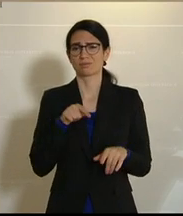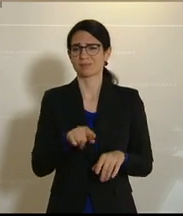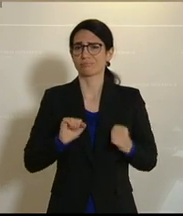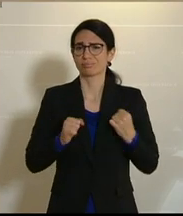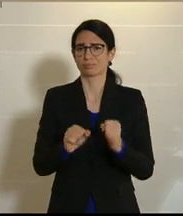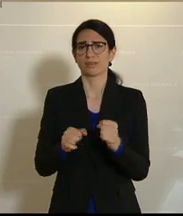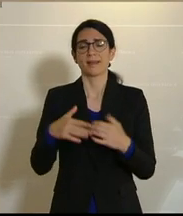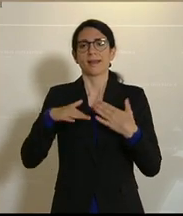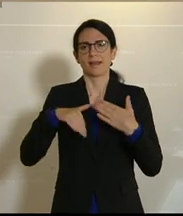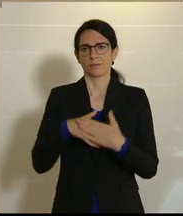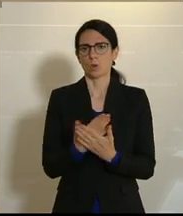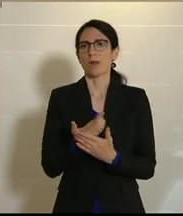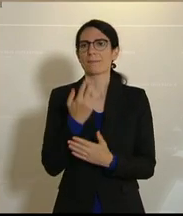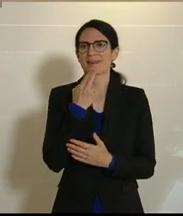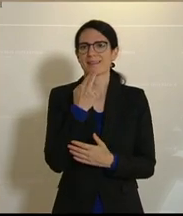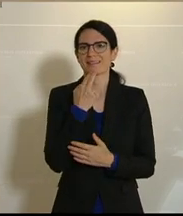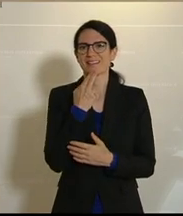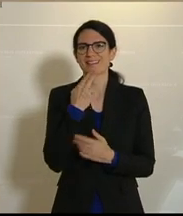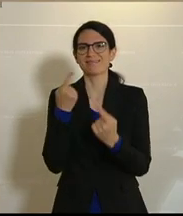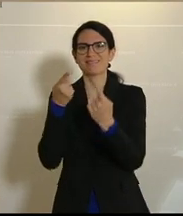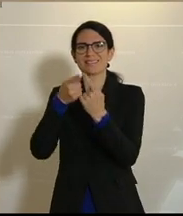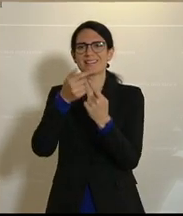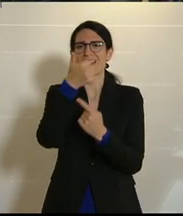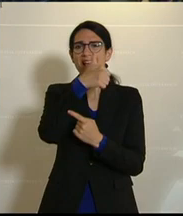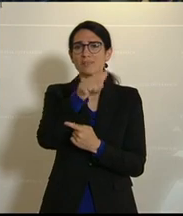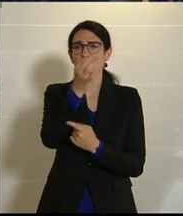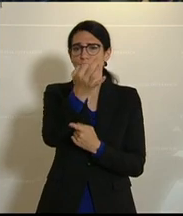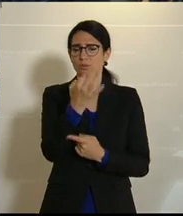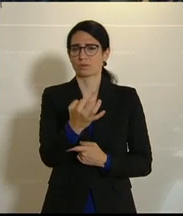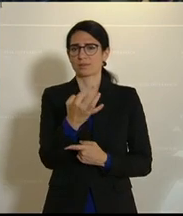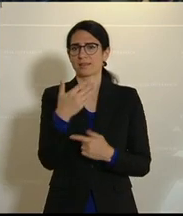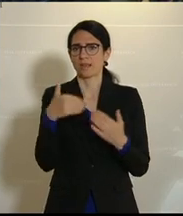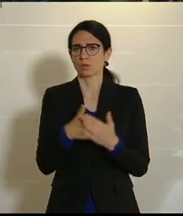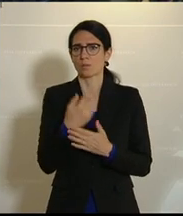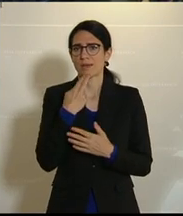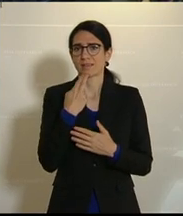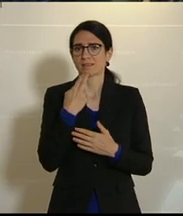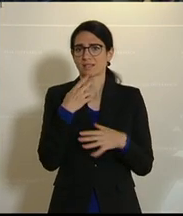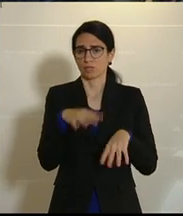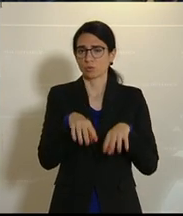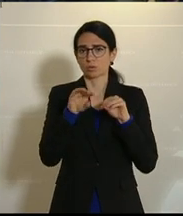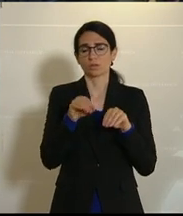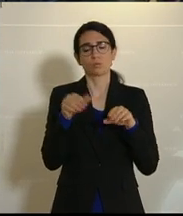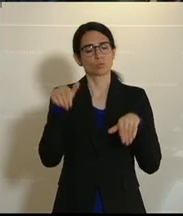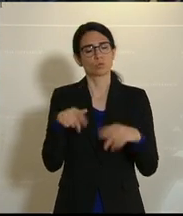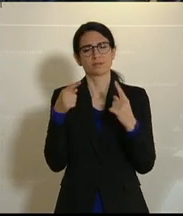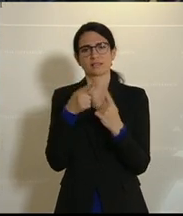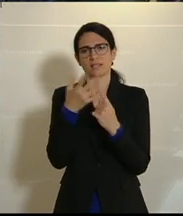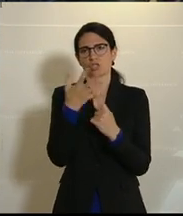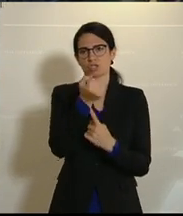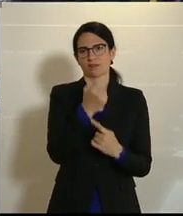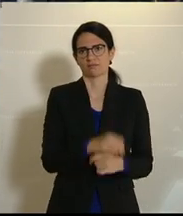beim Ausbau der erneuerbaren Energien unser Ziel von 100 Prozent erreichen. Und da weise ich auch darauf hin, nicht alles dieser Maßnahmen